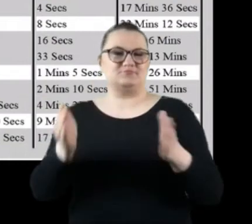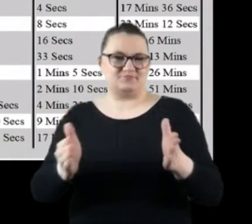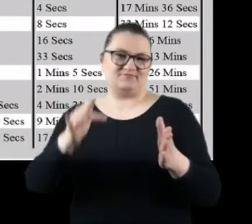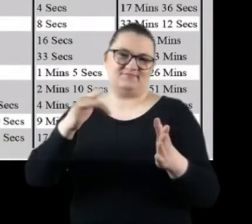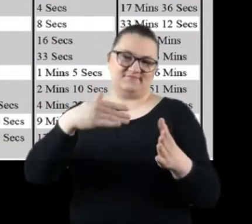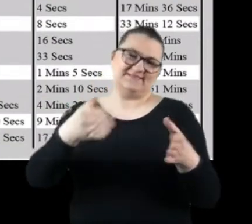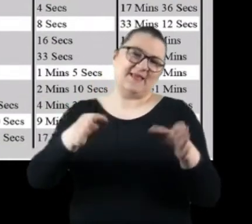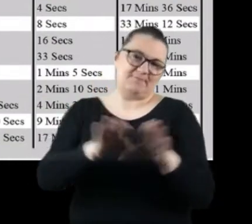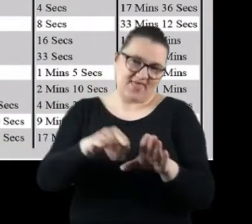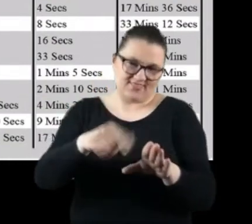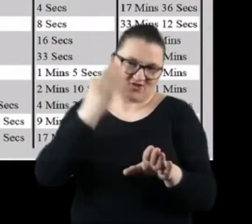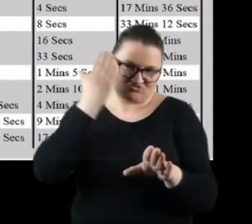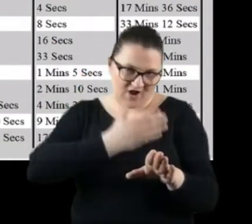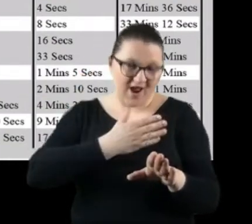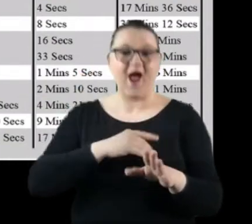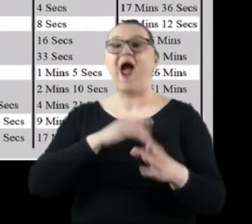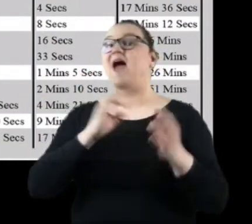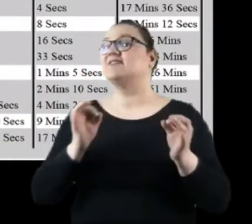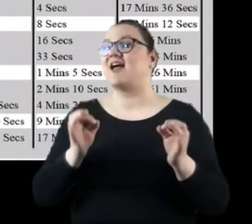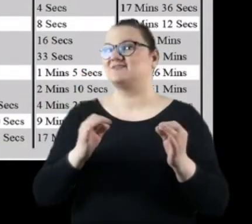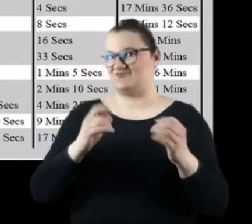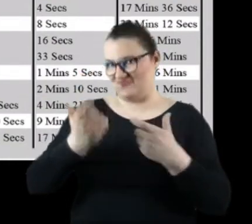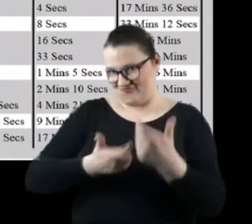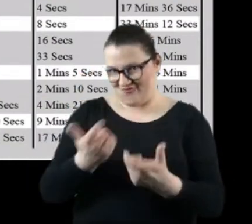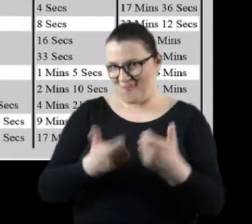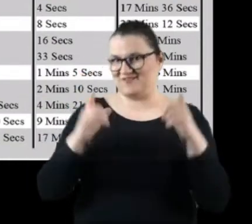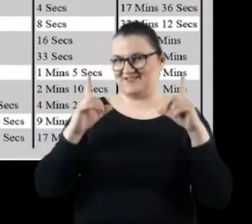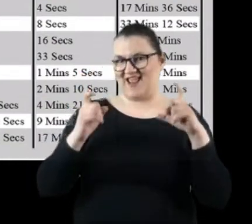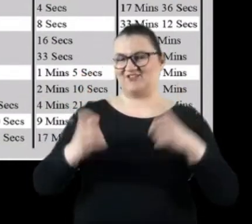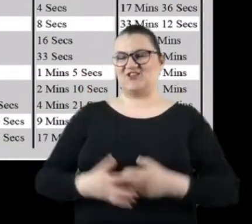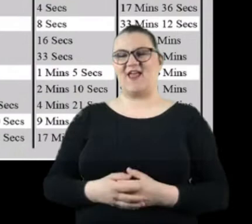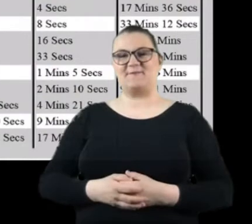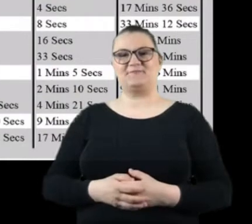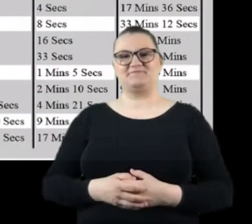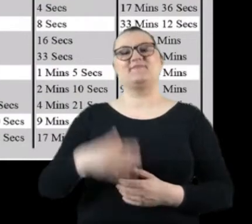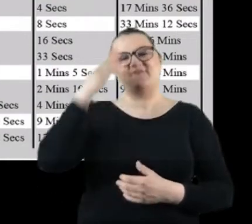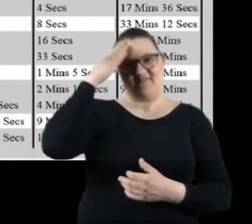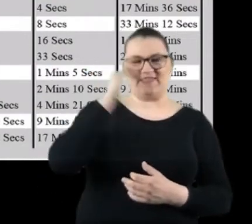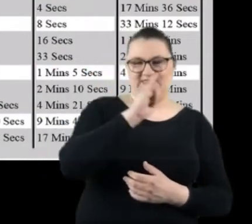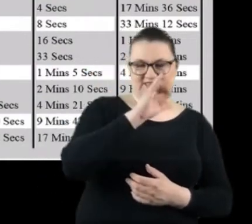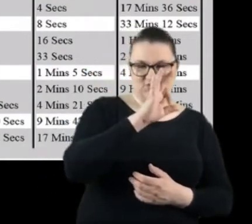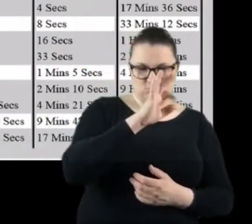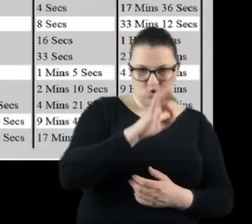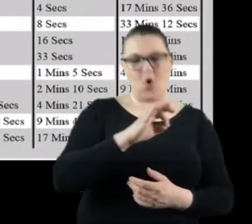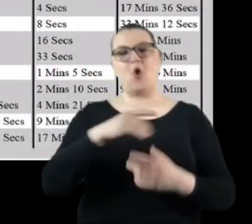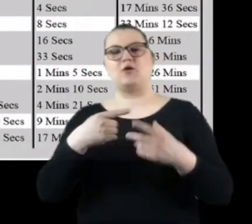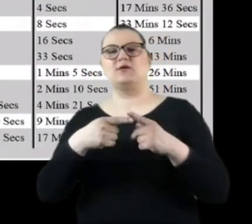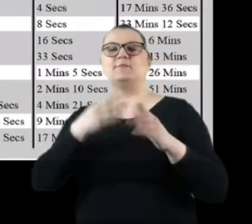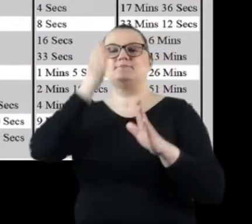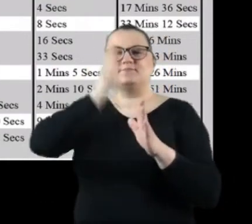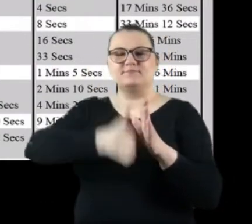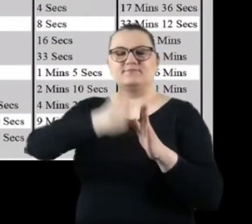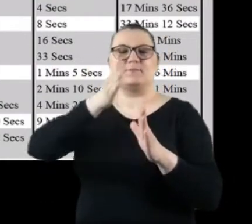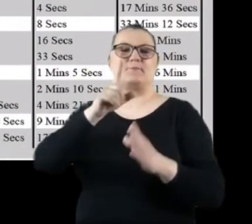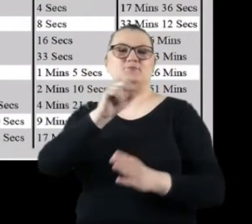więc nie pozostaje nic innego jak robić zdjęcie. Znamy ISO, znamy przesłonę, co dalej? Musimy wiedzieć